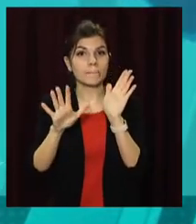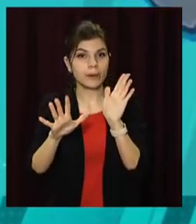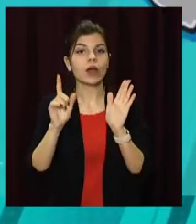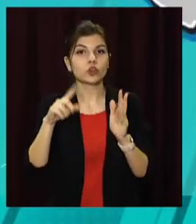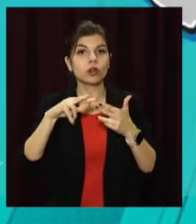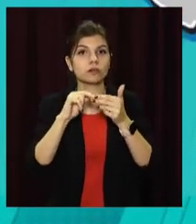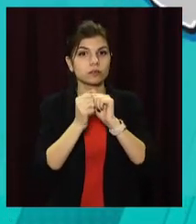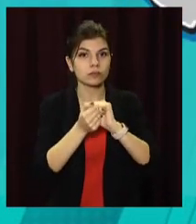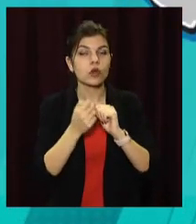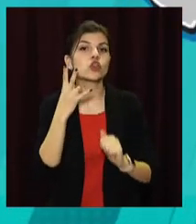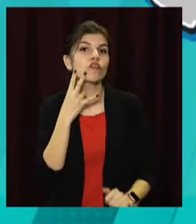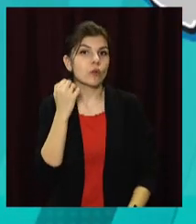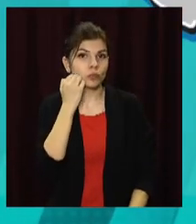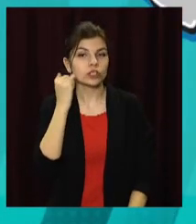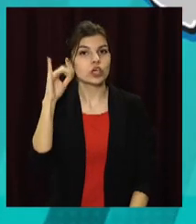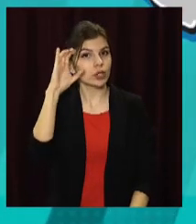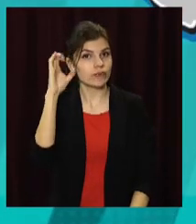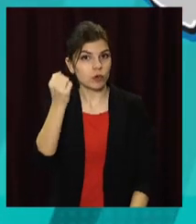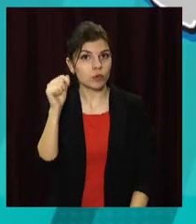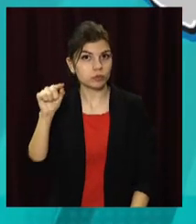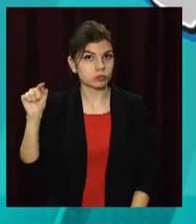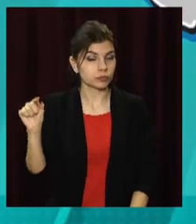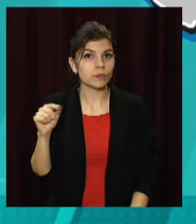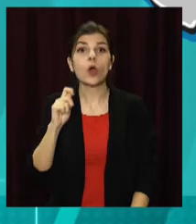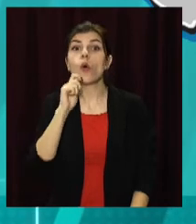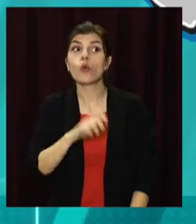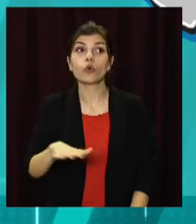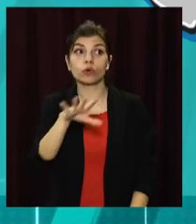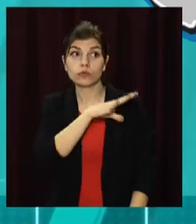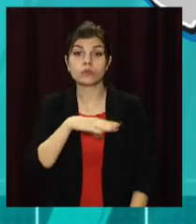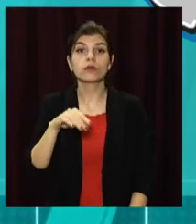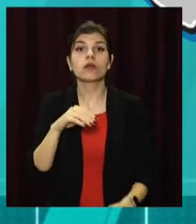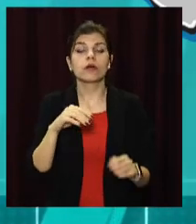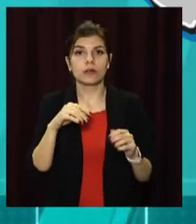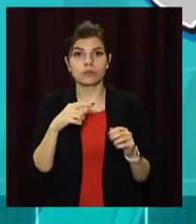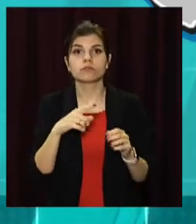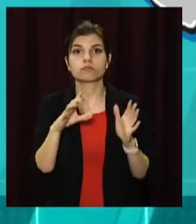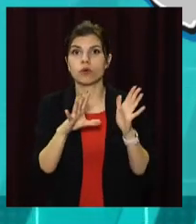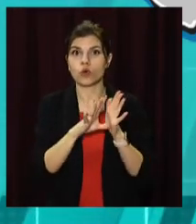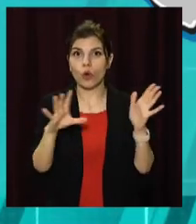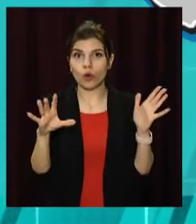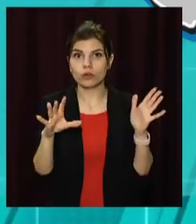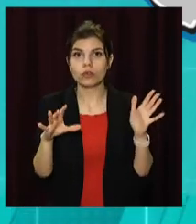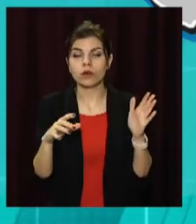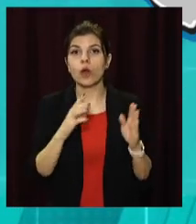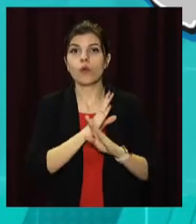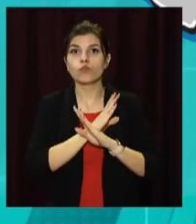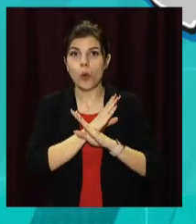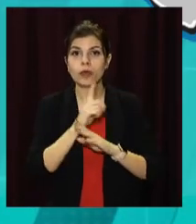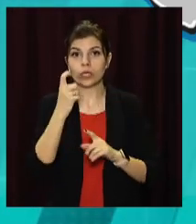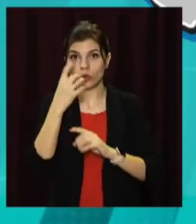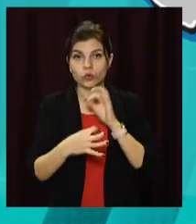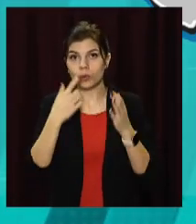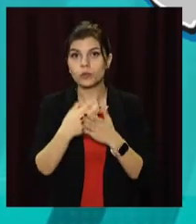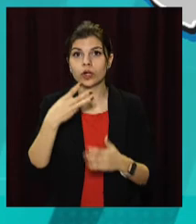також у Кам'янському, Новомосковську та Кривому Розі. В Україні ж зафіксували черговий коронавірусний антирекорд. Померлих за добу